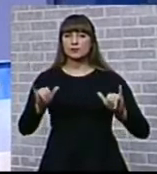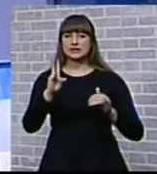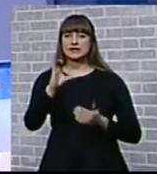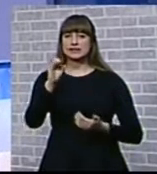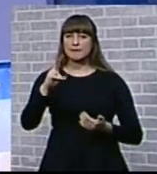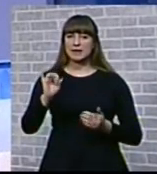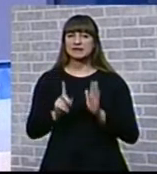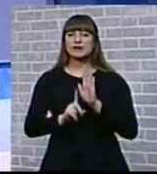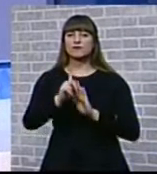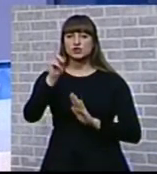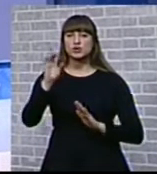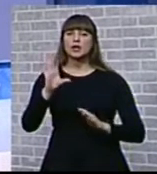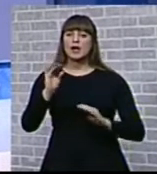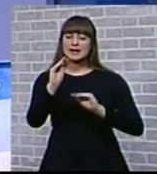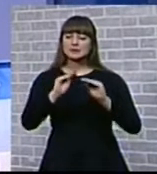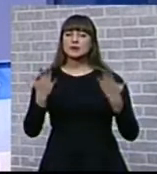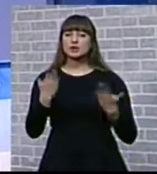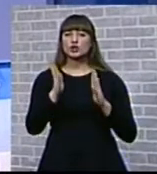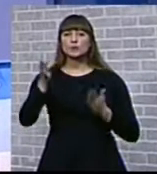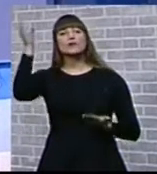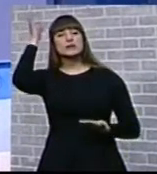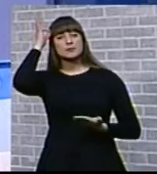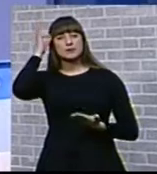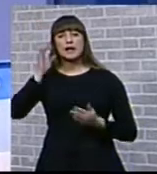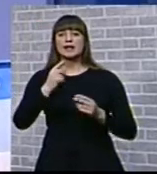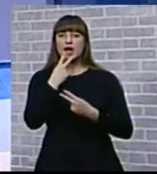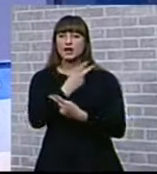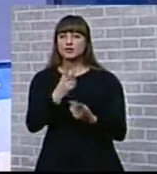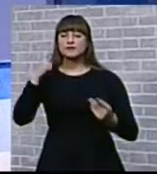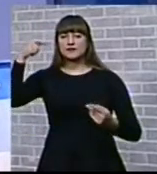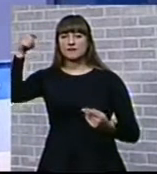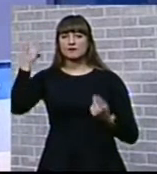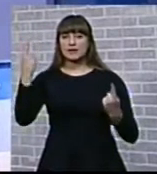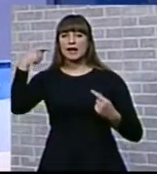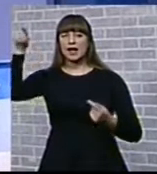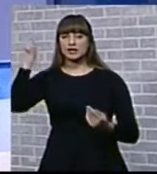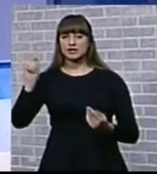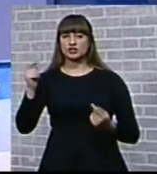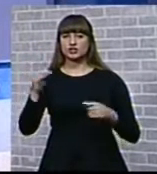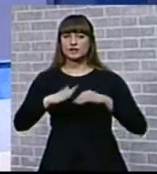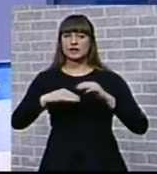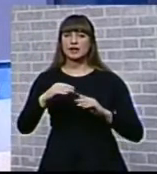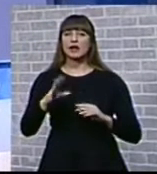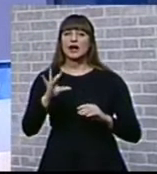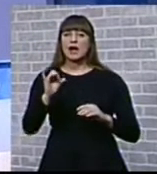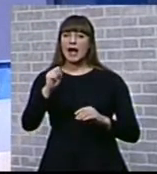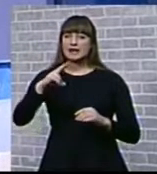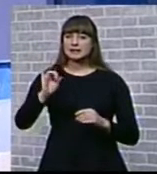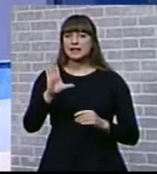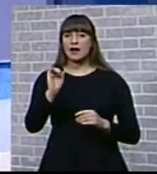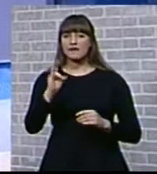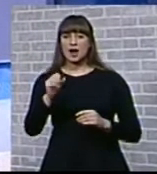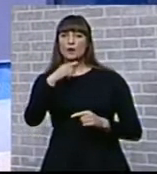Самбекских высотах, экспонатами которого станут и воспоминания очевидцев Великой Отечественной. Алексей вместо Авраам,